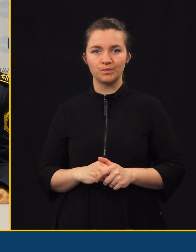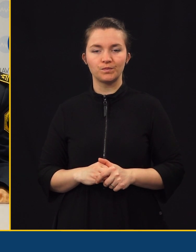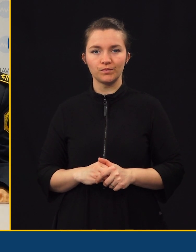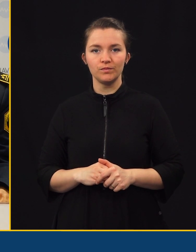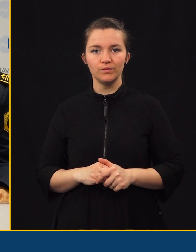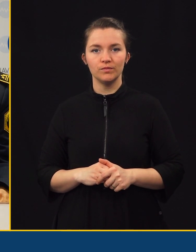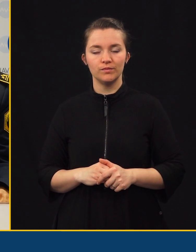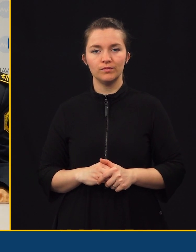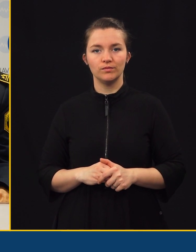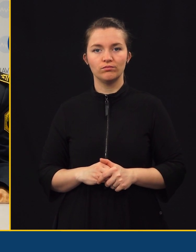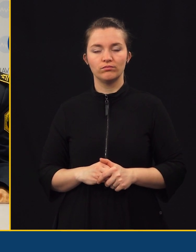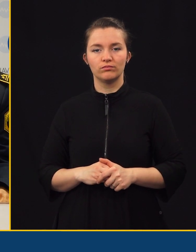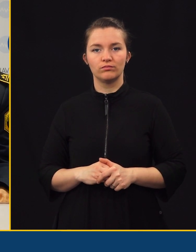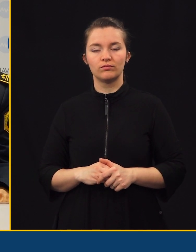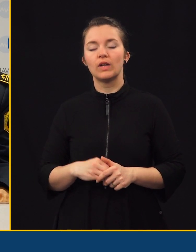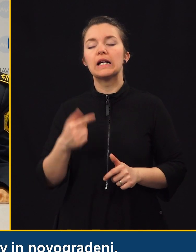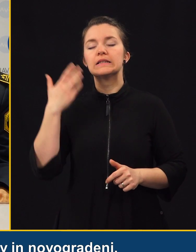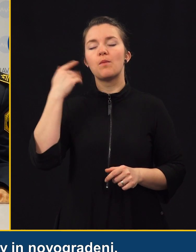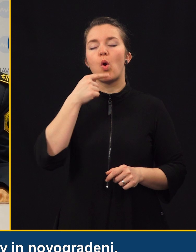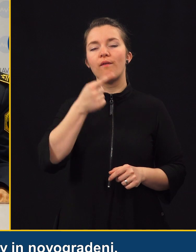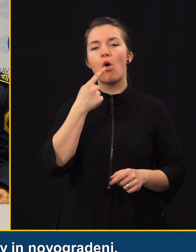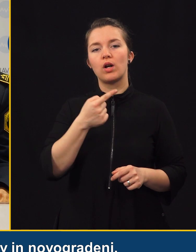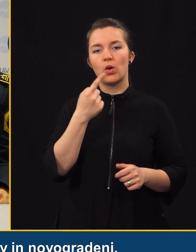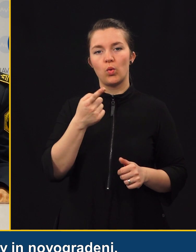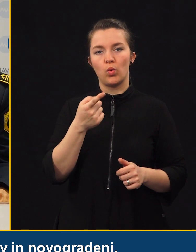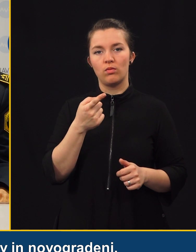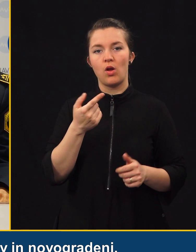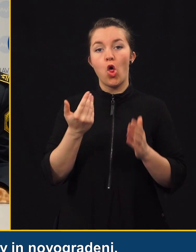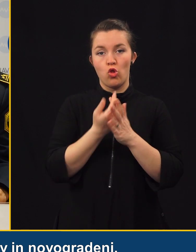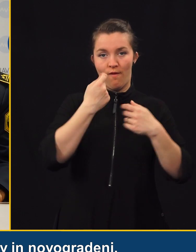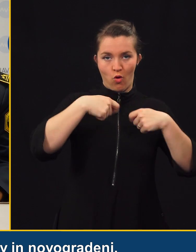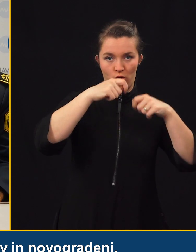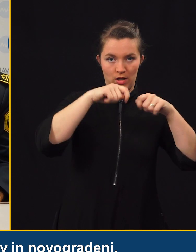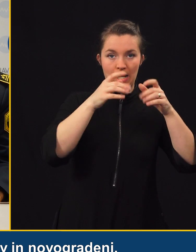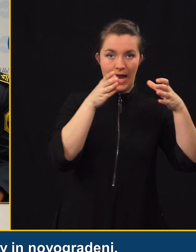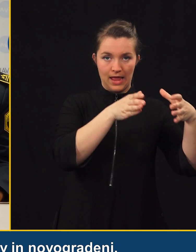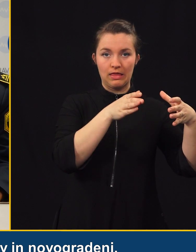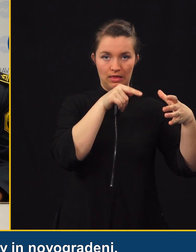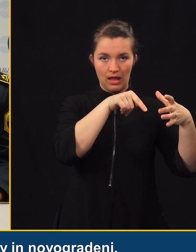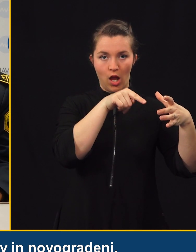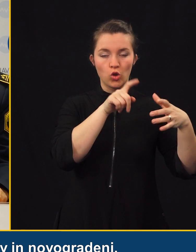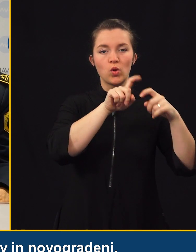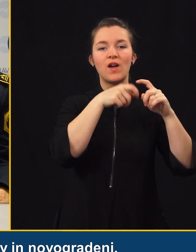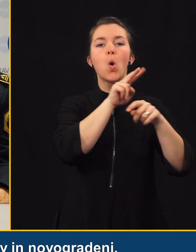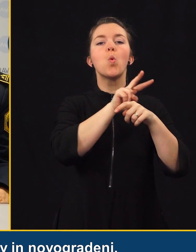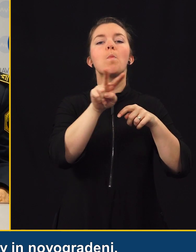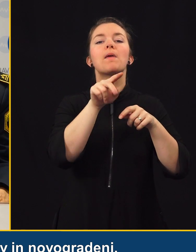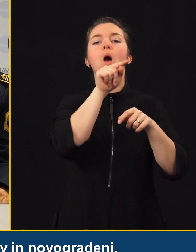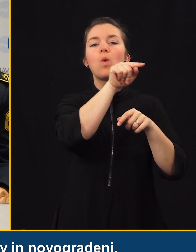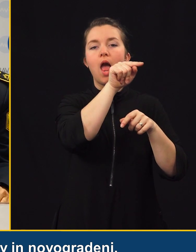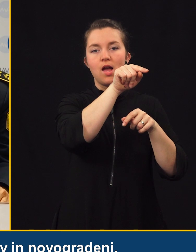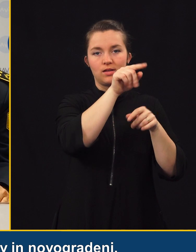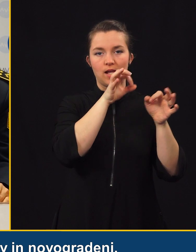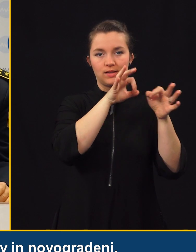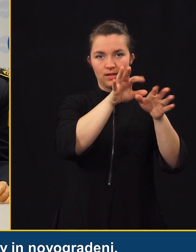govoril sem, da poleg obnovi novograda, ker je seveda stvar upravljalca